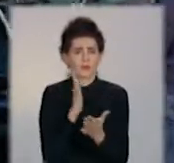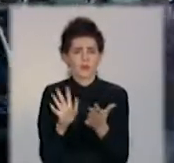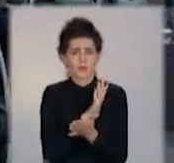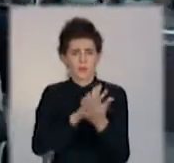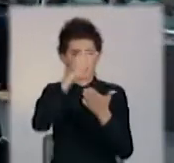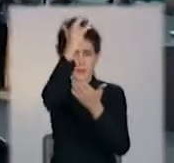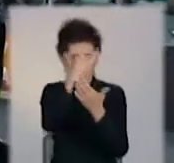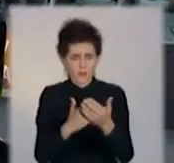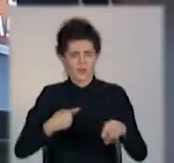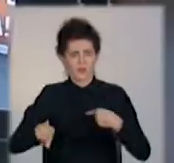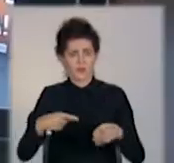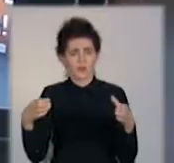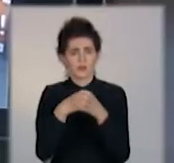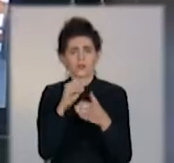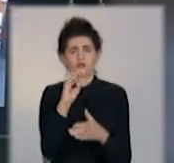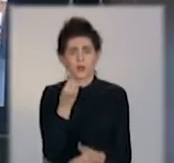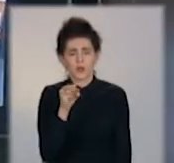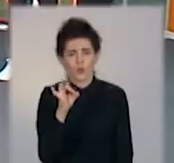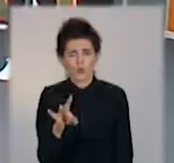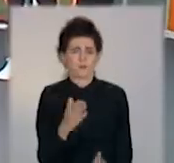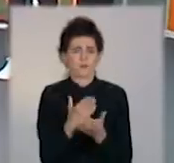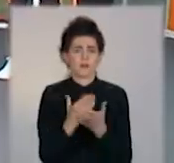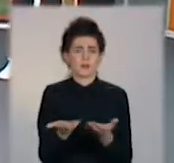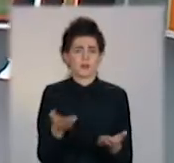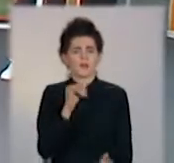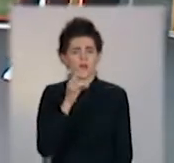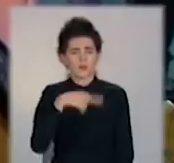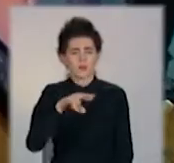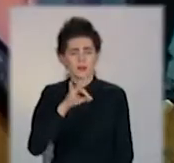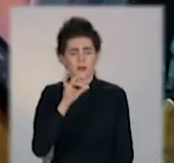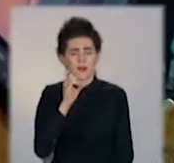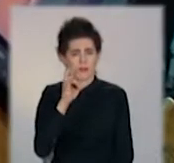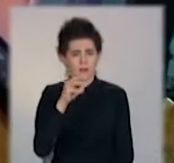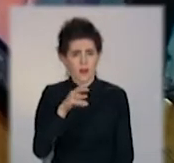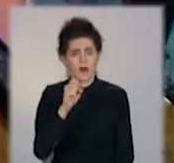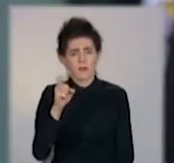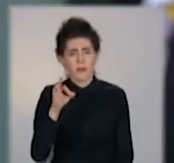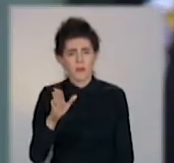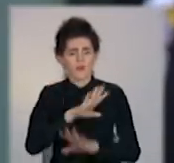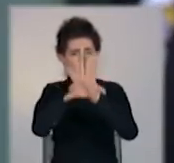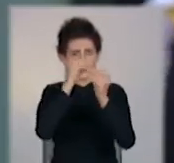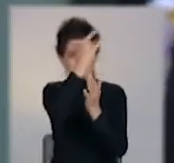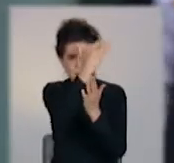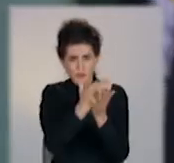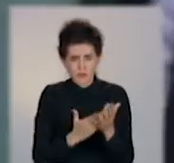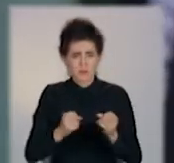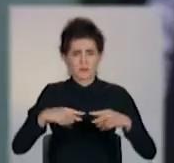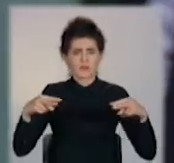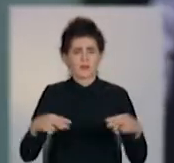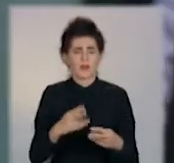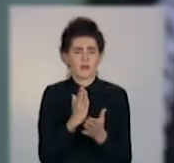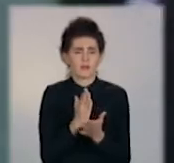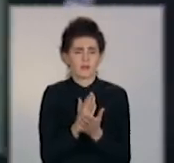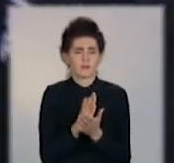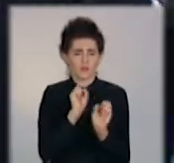футбольного клубу «Шахтар» у соціальних мережах. Також серіал «Діджитал фізкультура для школярів» є на платформі «Дія. Цифрова освіта».